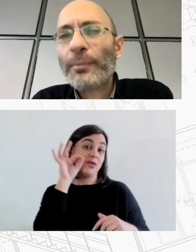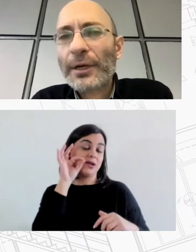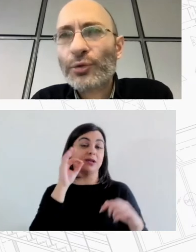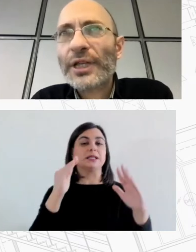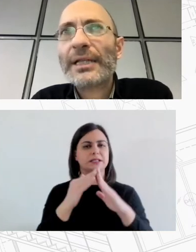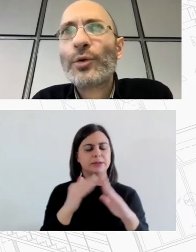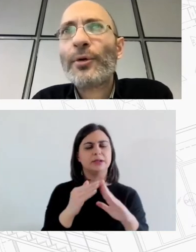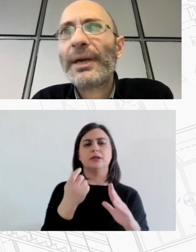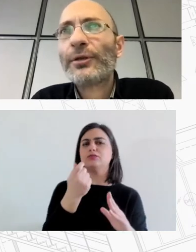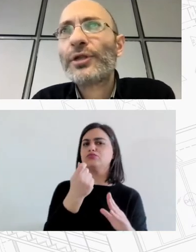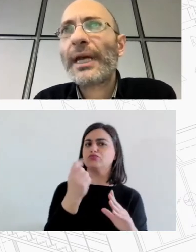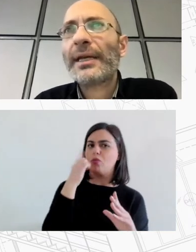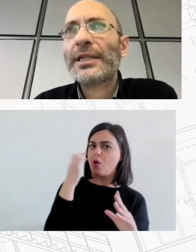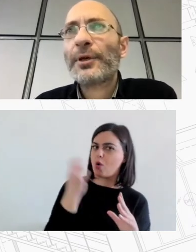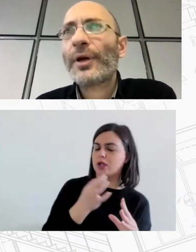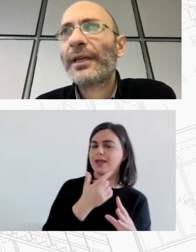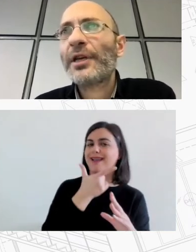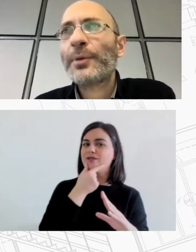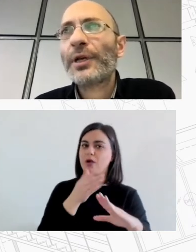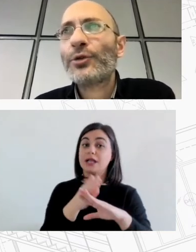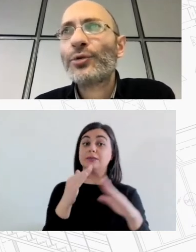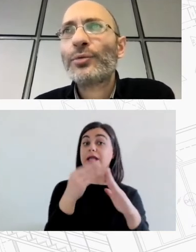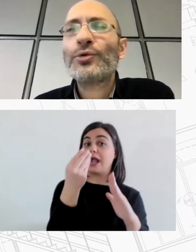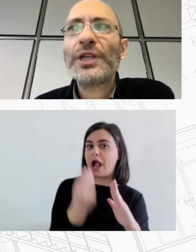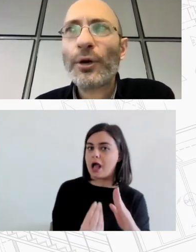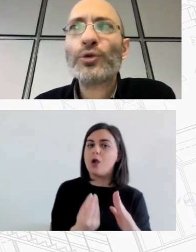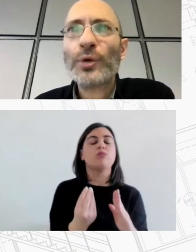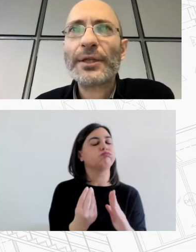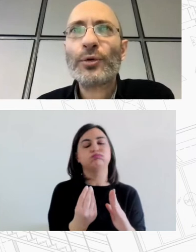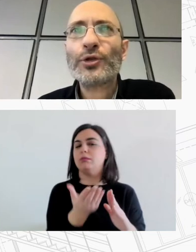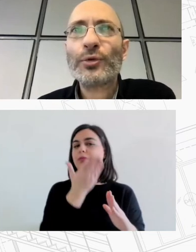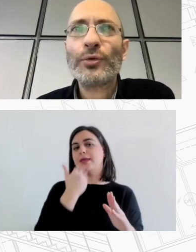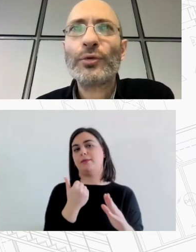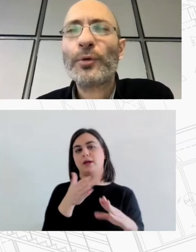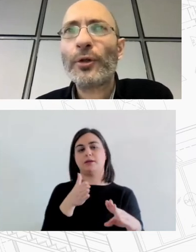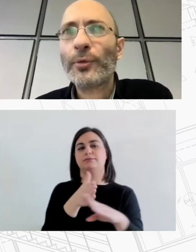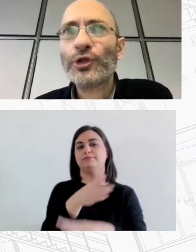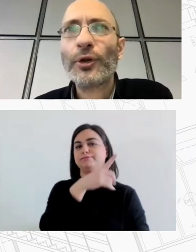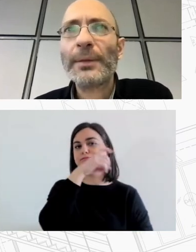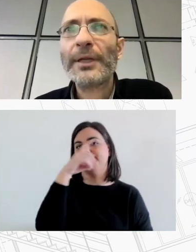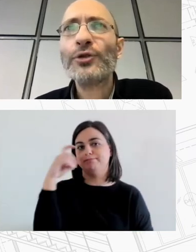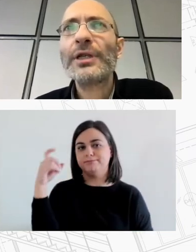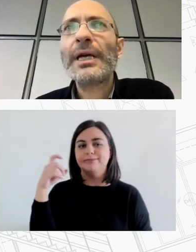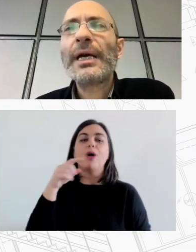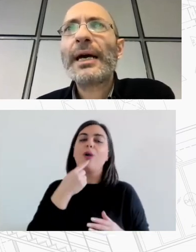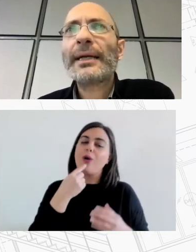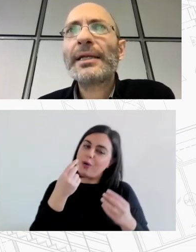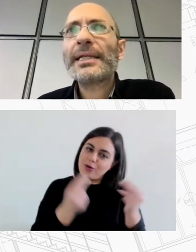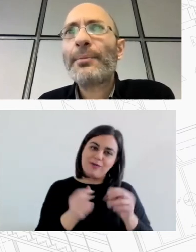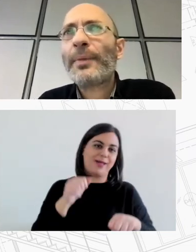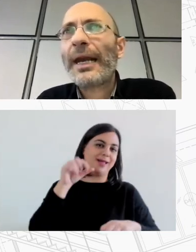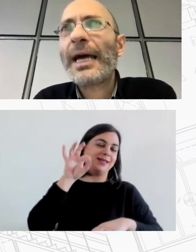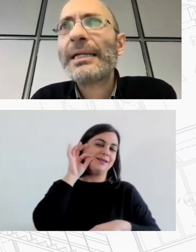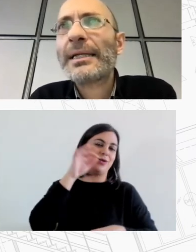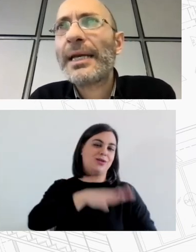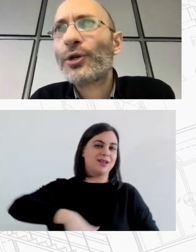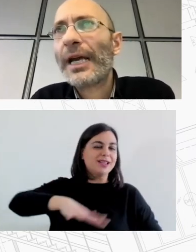μεγάλο μέρος του στεγαστικού αποθέματος βιαίτερα στις πυκνοκατοικημένες περιοχές του συνεχούς του αστικού ιστού του πολεοδομικού συγκριωτήματος χαρακτηρίζεται